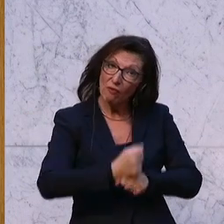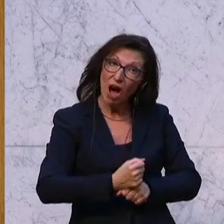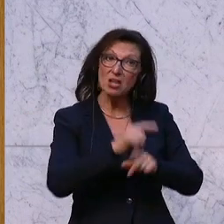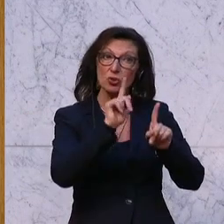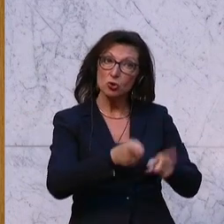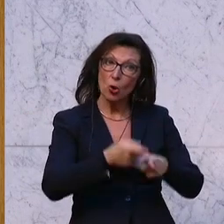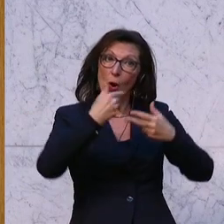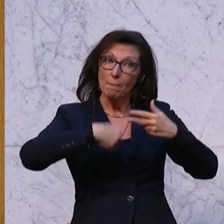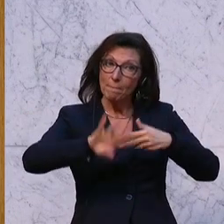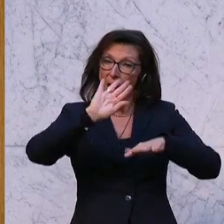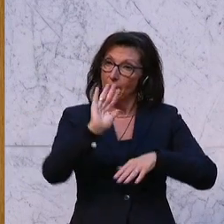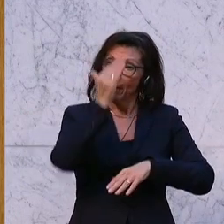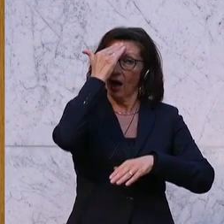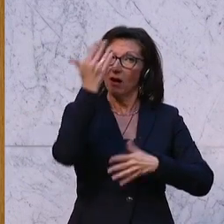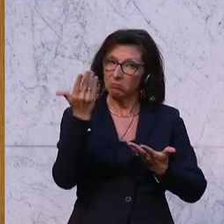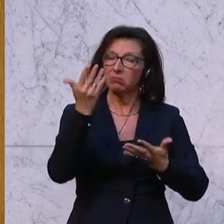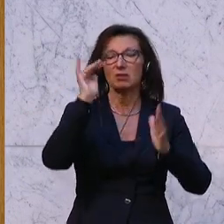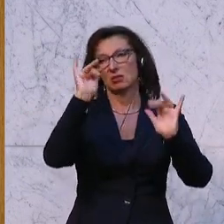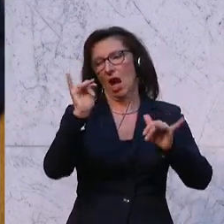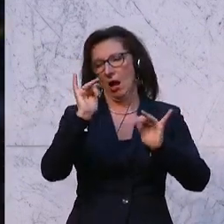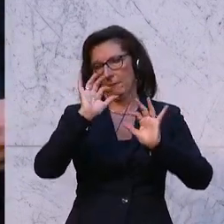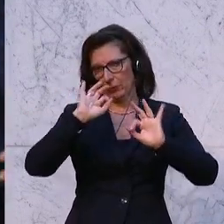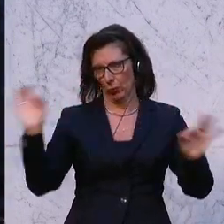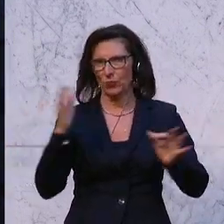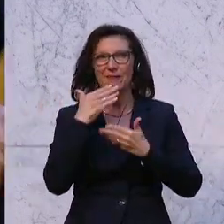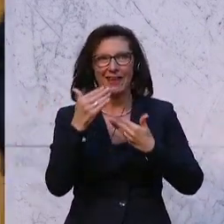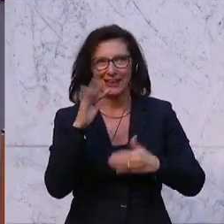Bewusstsein nachdrücklich verankert wird. Dankeschön. Dankeschön.